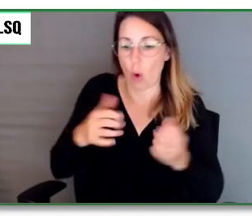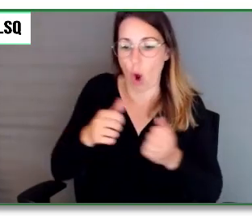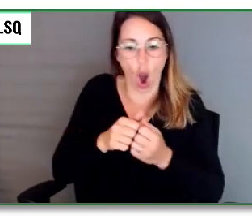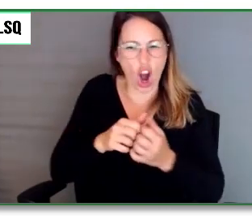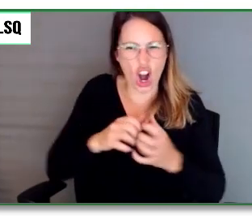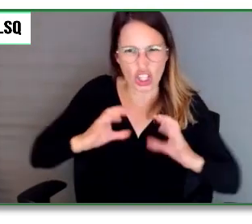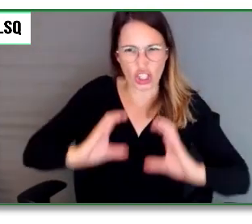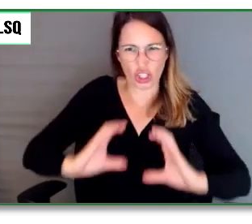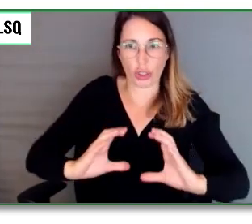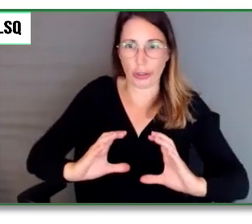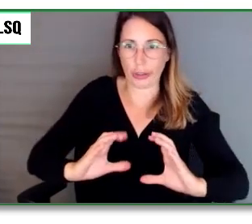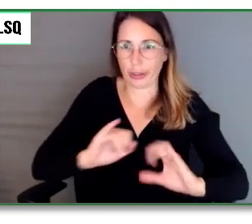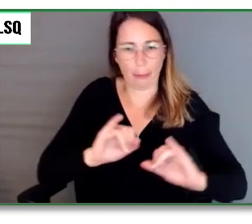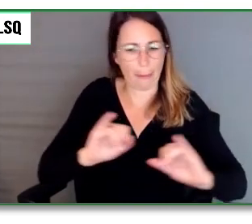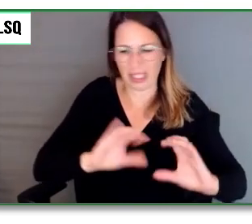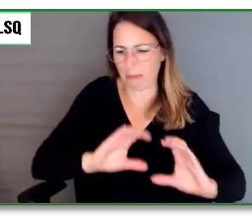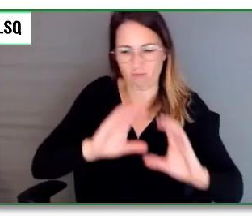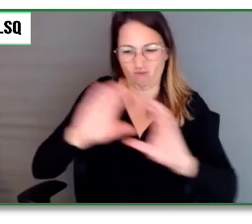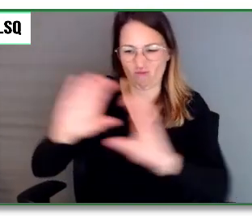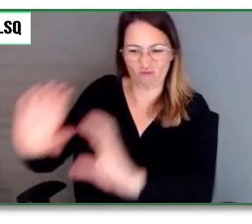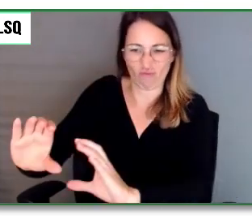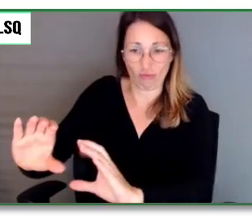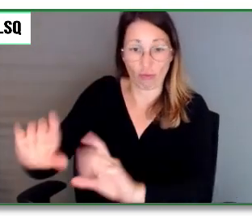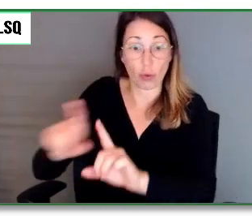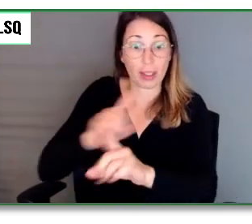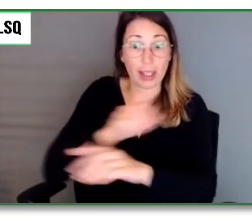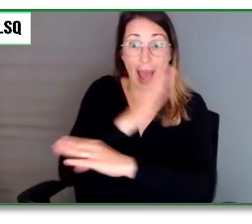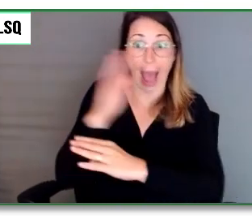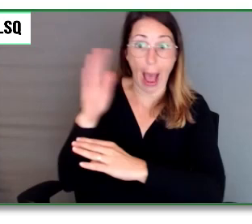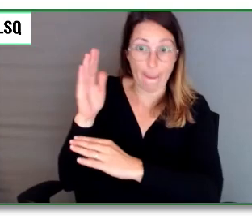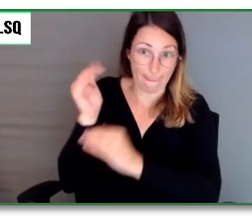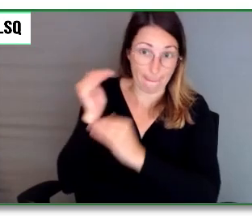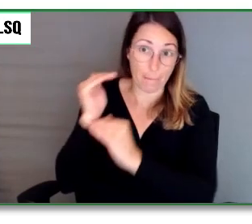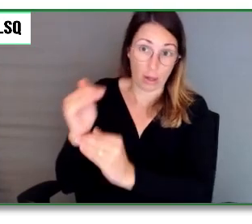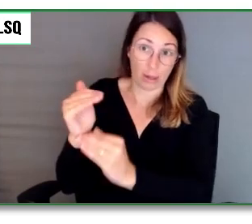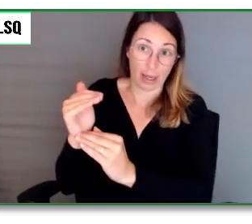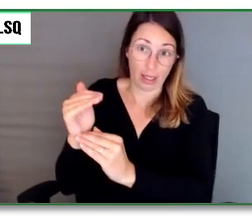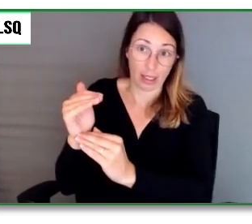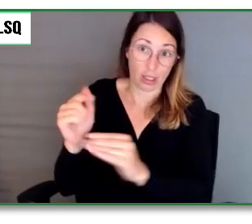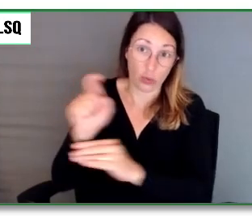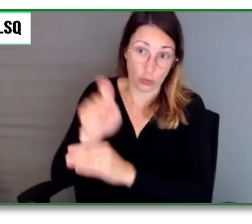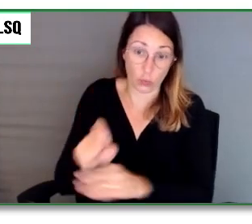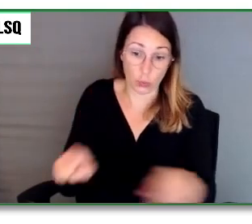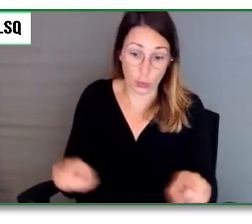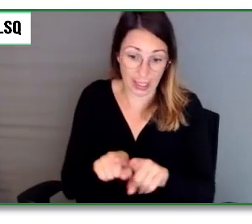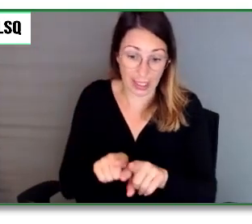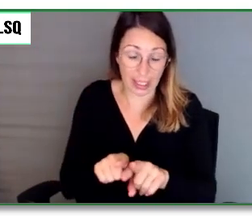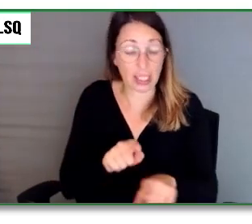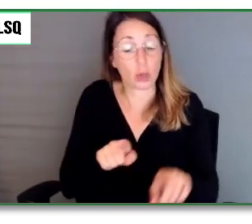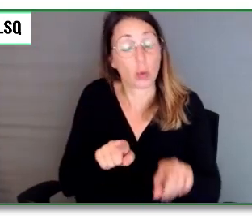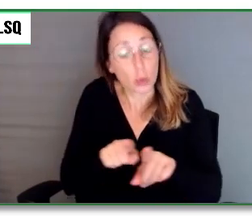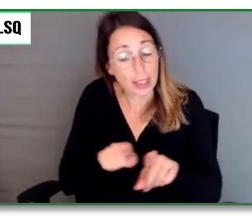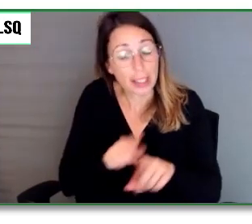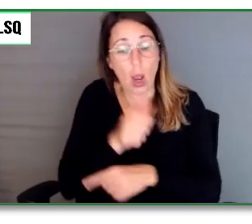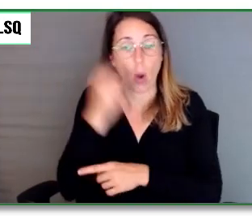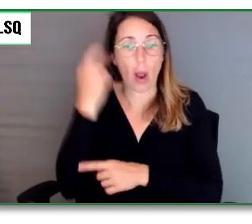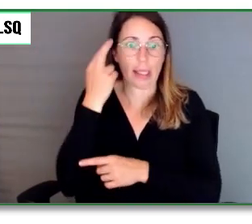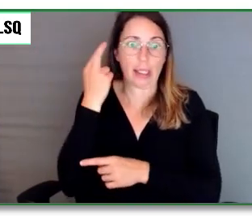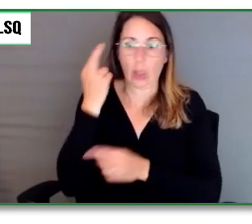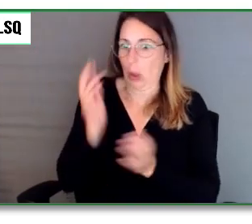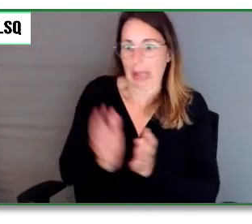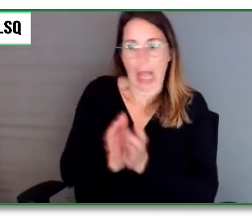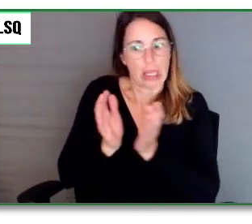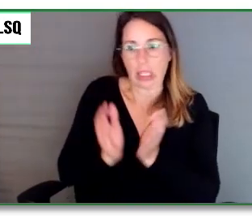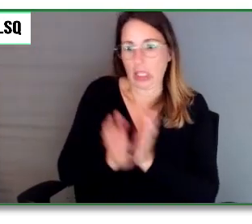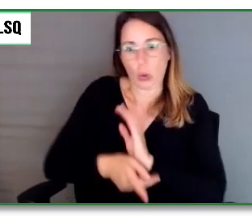ces arbres. Parfois c'est également une question de danger pour la sécurité, Noah a mentionné